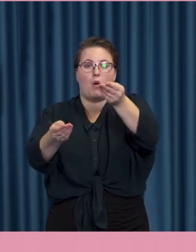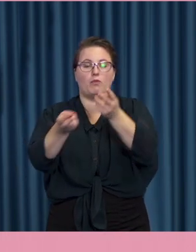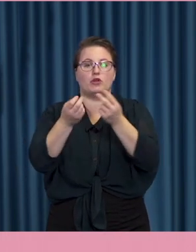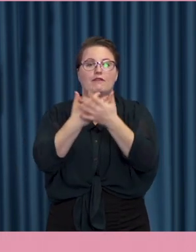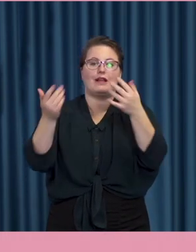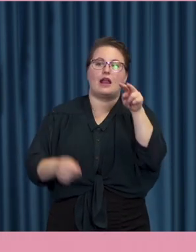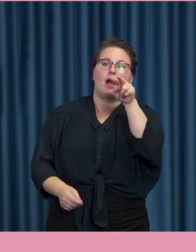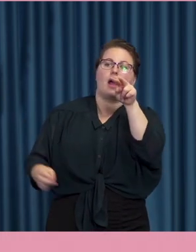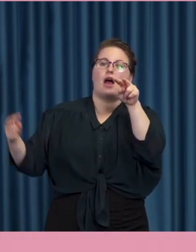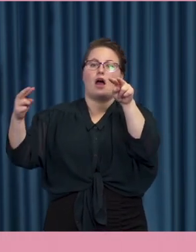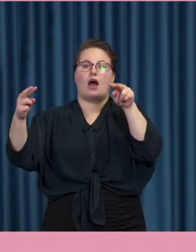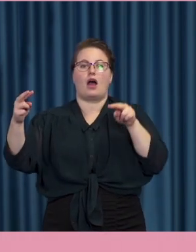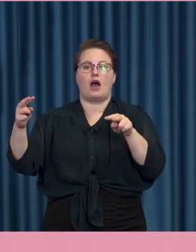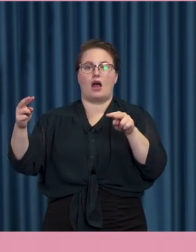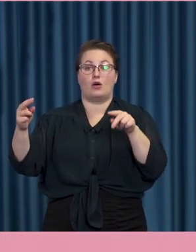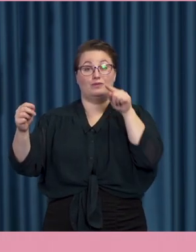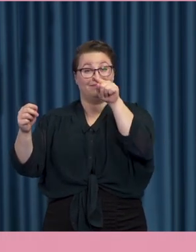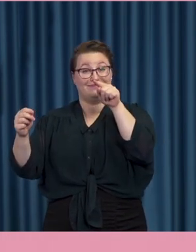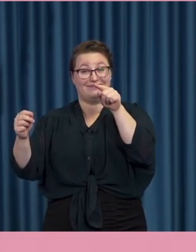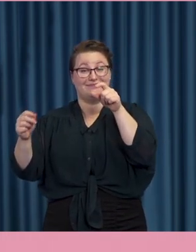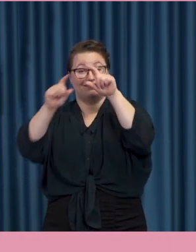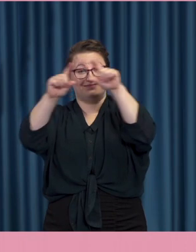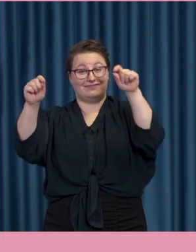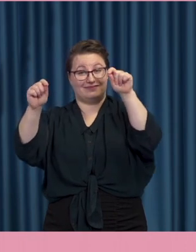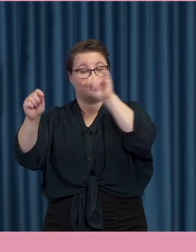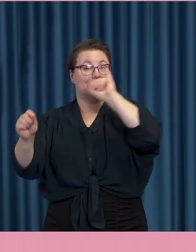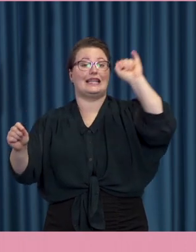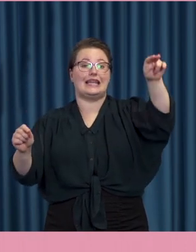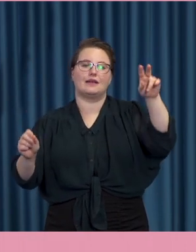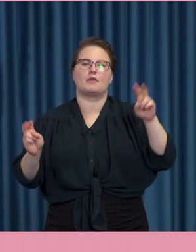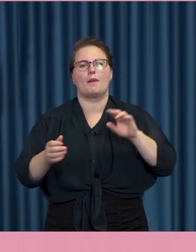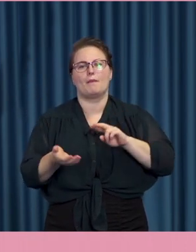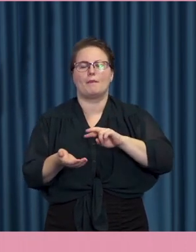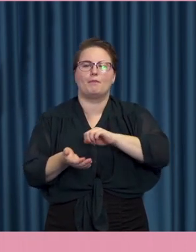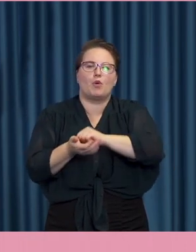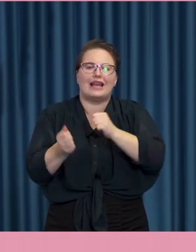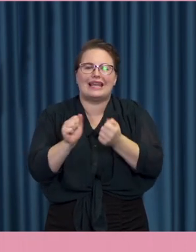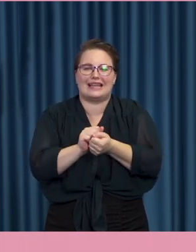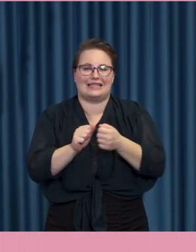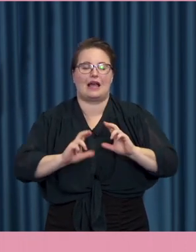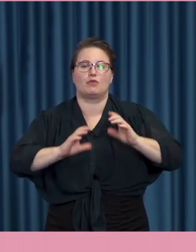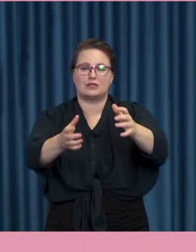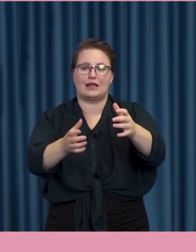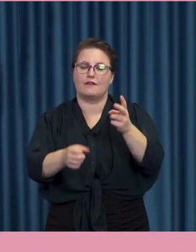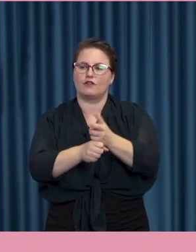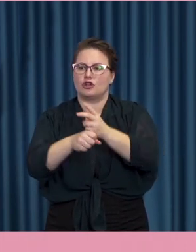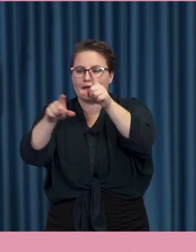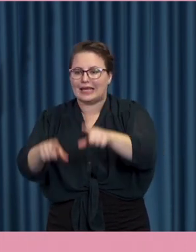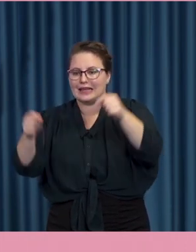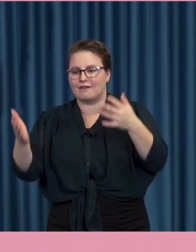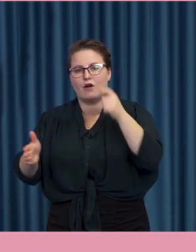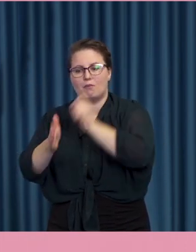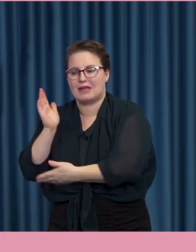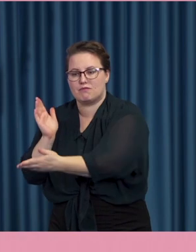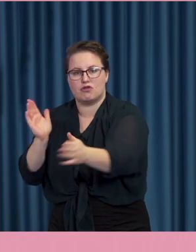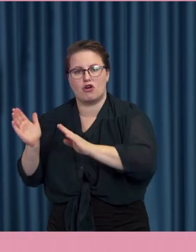Och så går det in i den politiska processen på ett annat sätt. Där man försöker fånga upp det bra som finns. Det vore ju fantastiskt om det